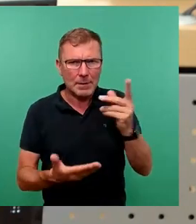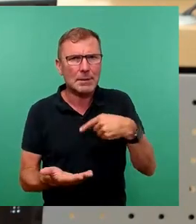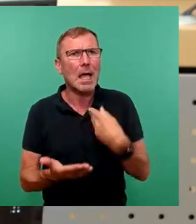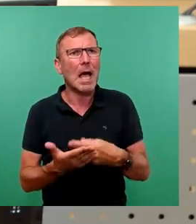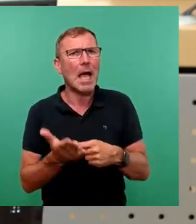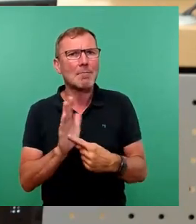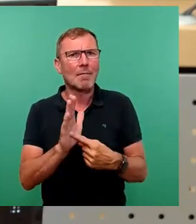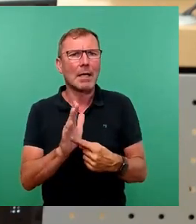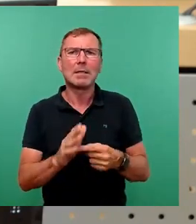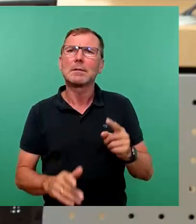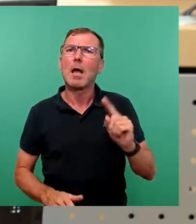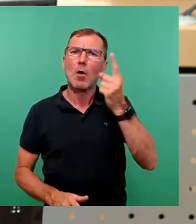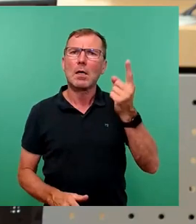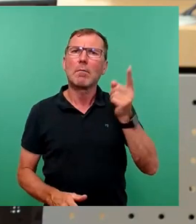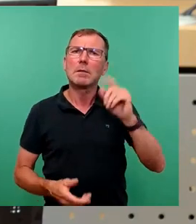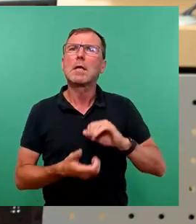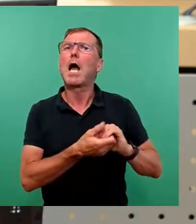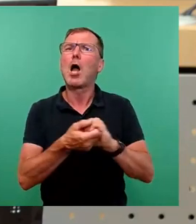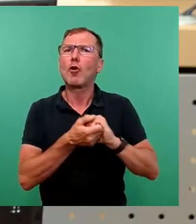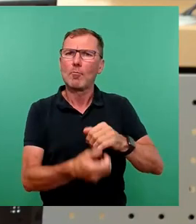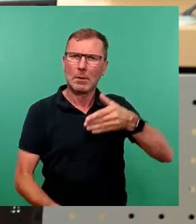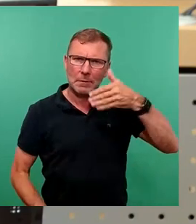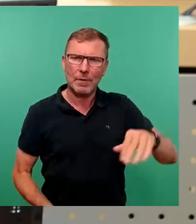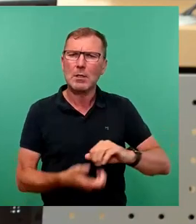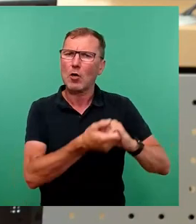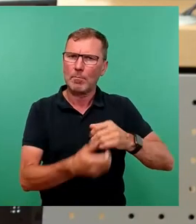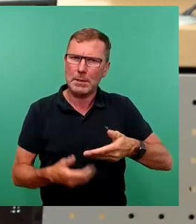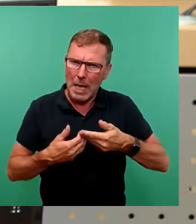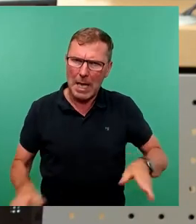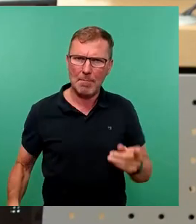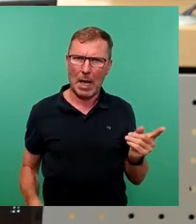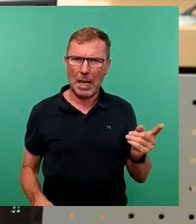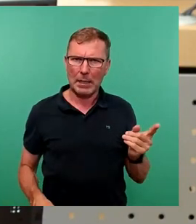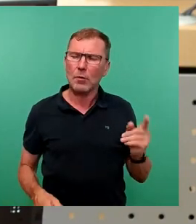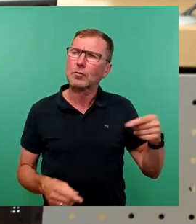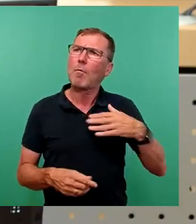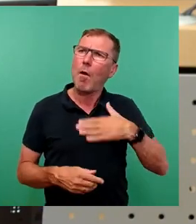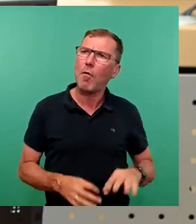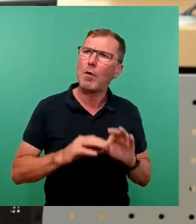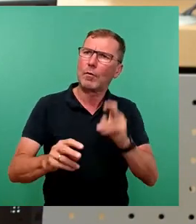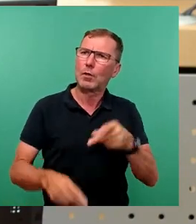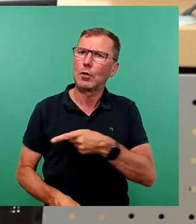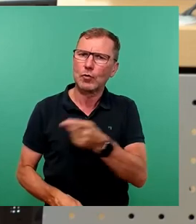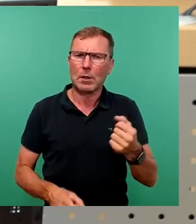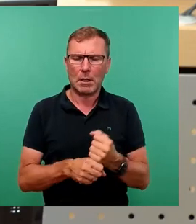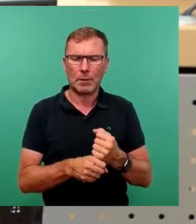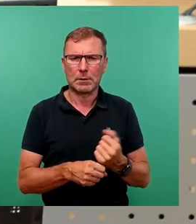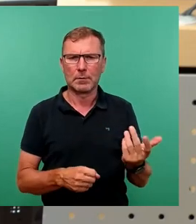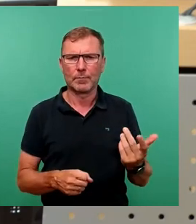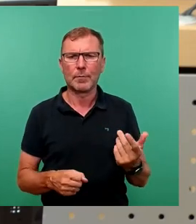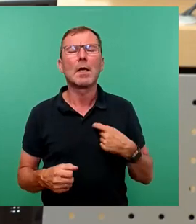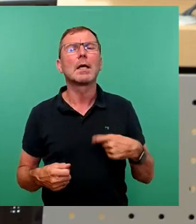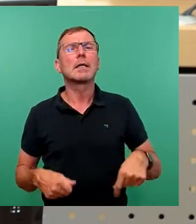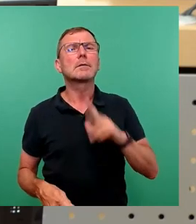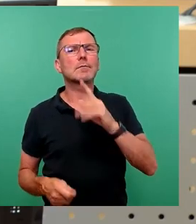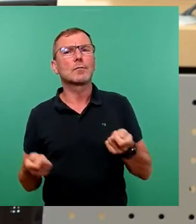er kompromissfähig ist, kompromissbereit ist und auch im Grunde genommen zum Wohle dieser Stadt agieren will. Ich komme zum Schluss.